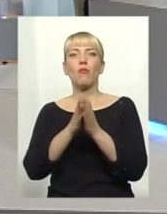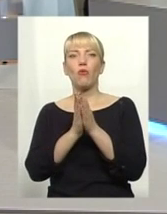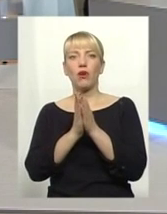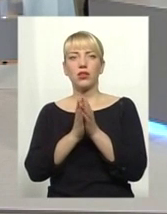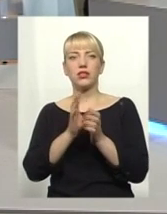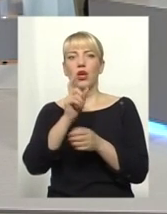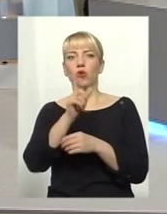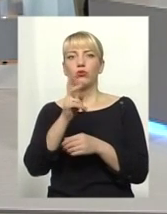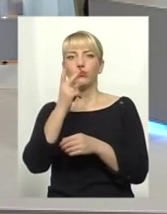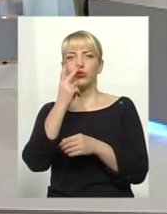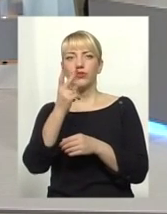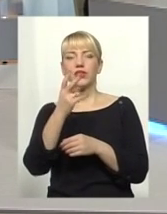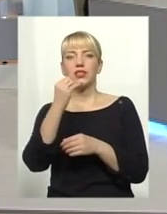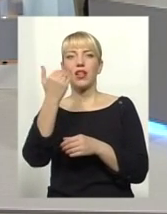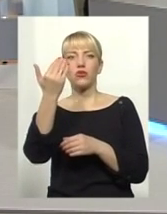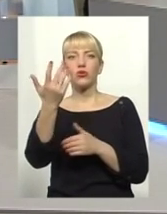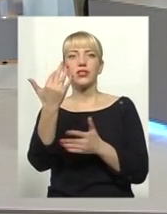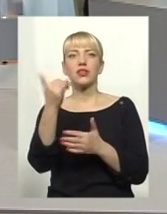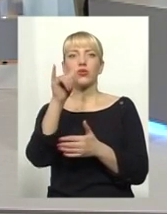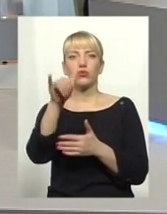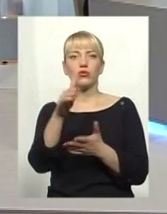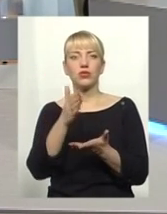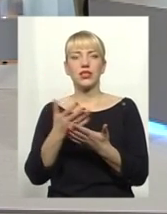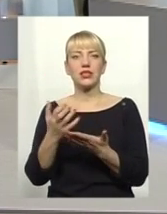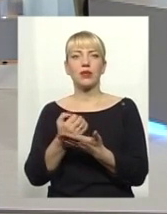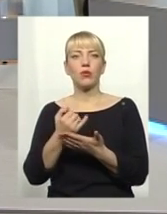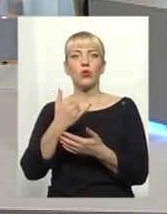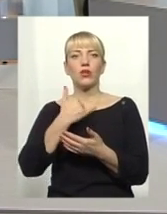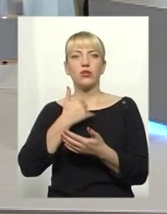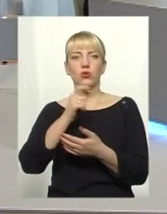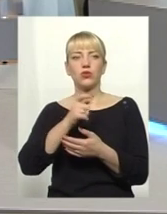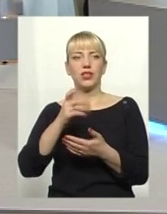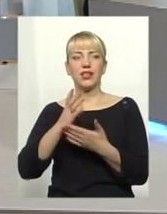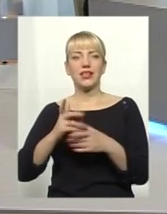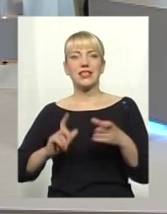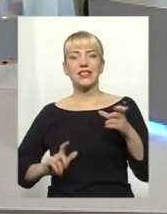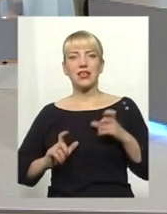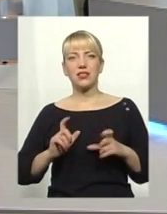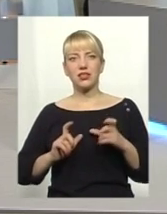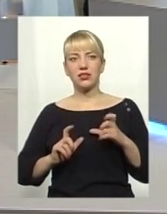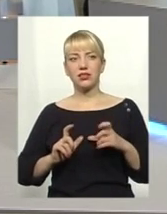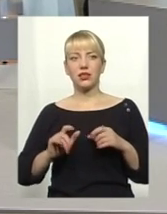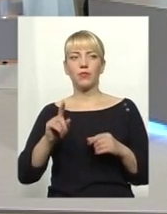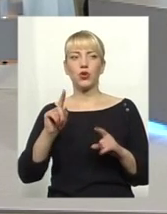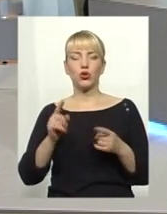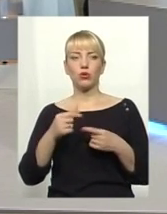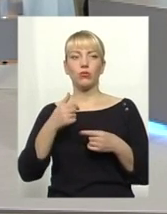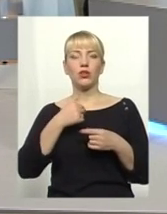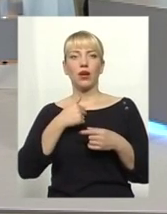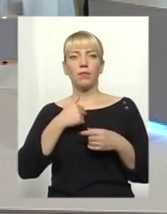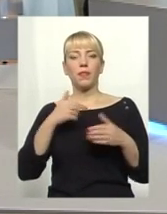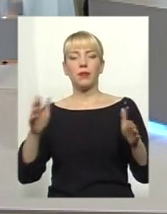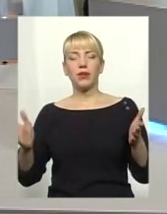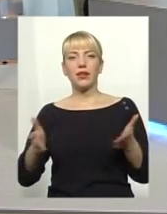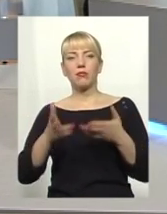його готівкою, його бізнесами. Ну, в нас ще є така властивість людей заздрість, і тому, я, до речі, ви піднімали